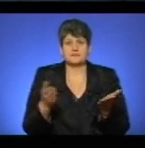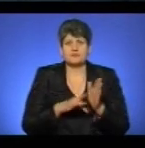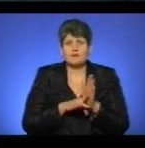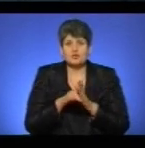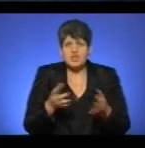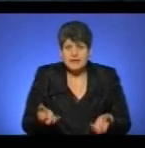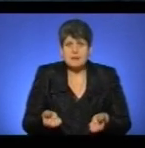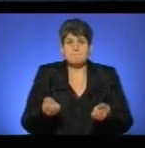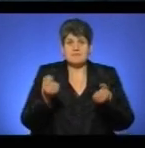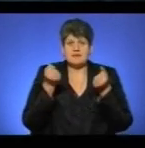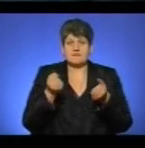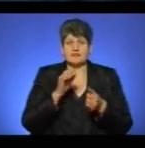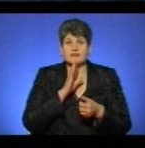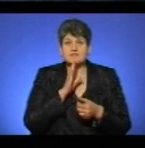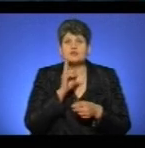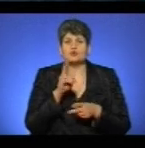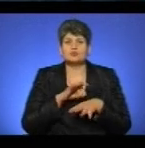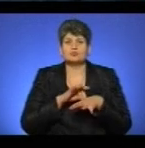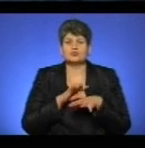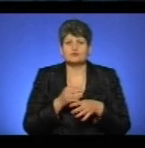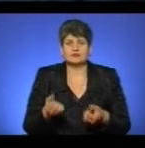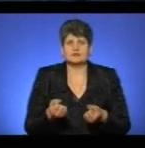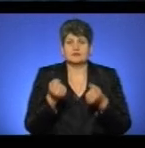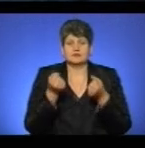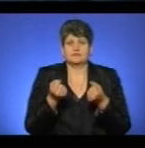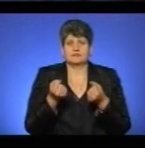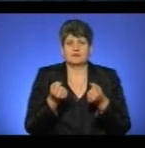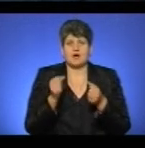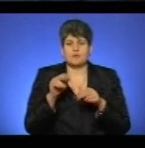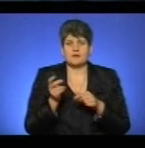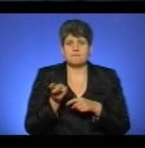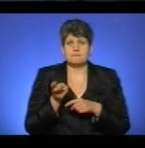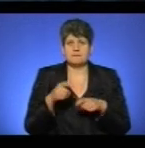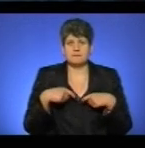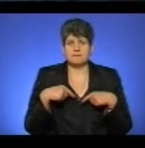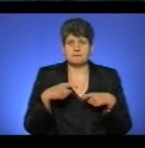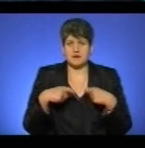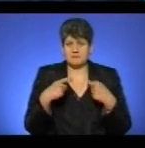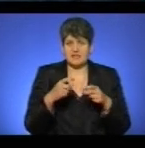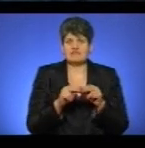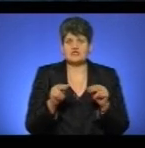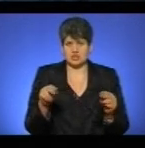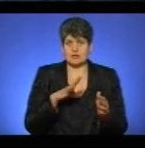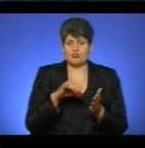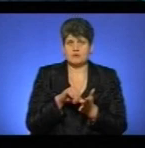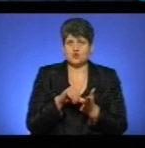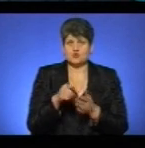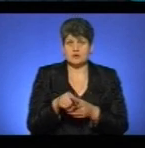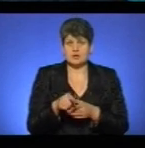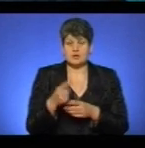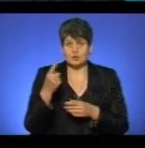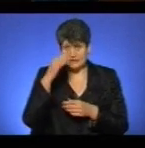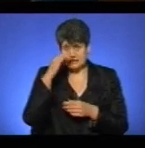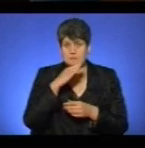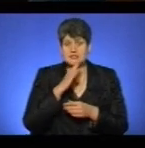піднімати її дівчатка, ведучі, ті, що там були. А потім підбіг вчитель, який був присутній, і один з